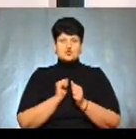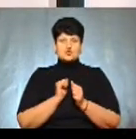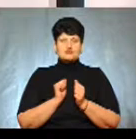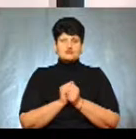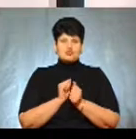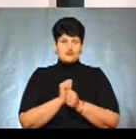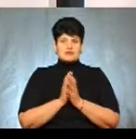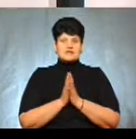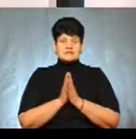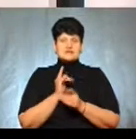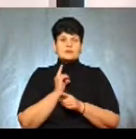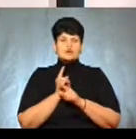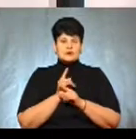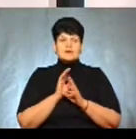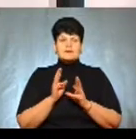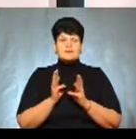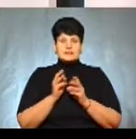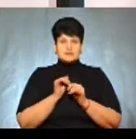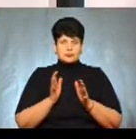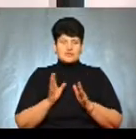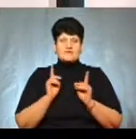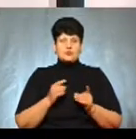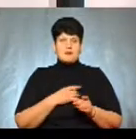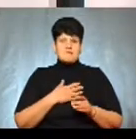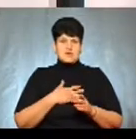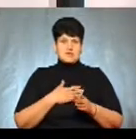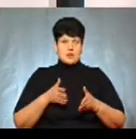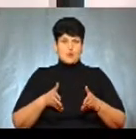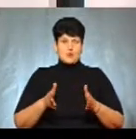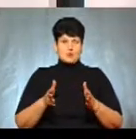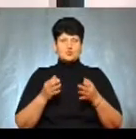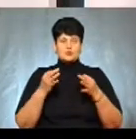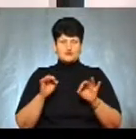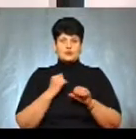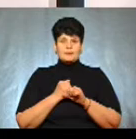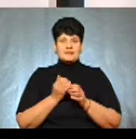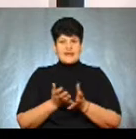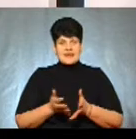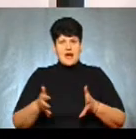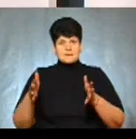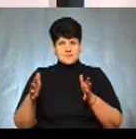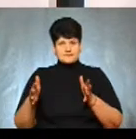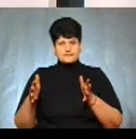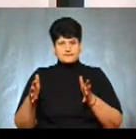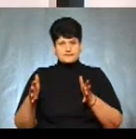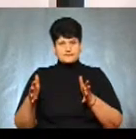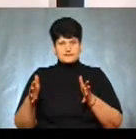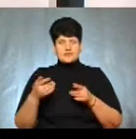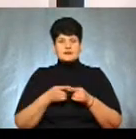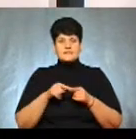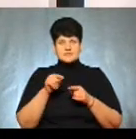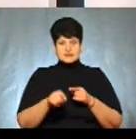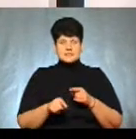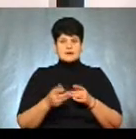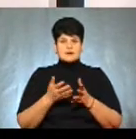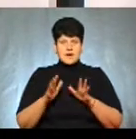забороненим. Тобто, палити не можна, навіть, якщо це здійснюється на приватному городі. Дозволено робити ями, і в цих ямах